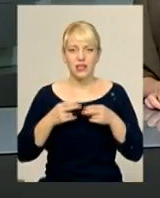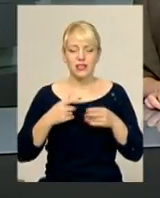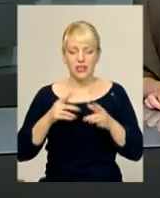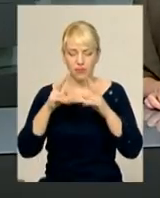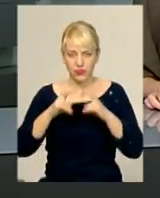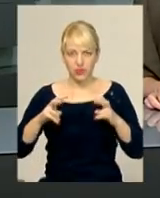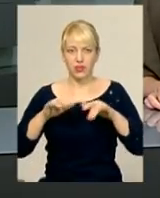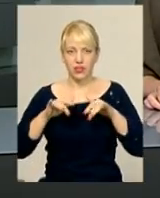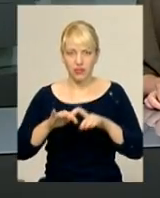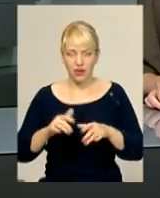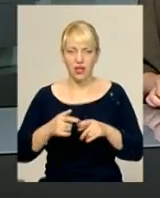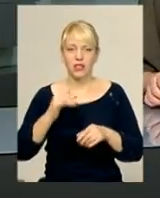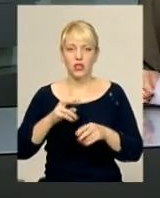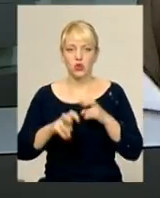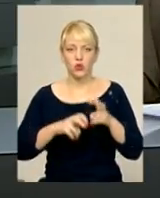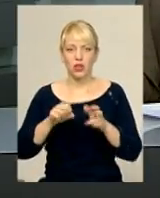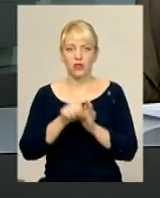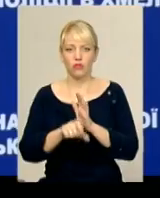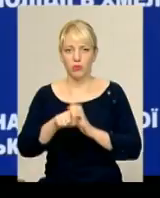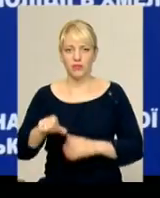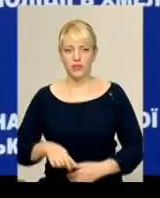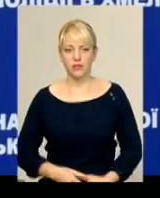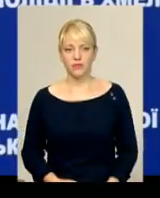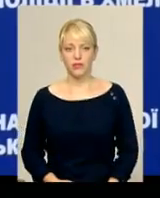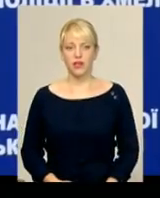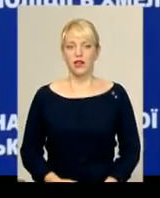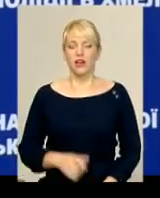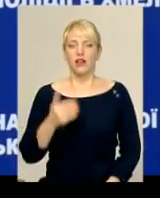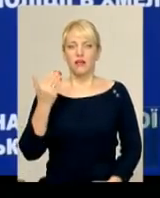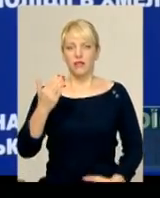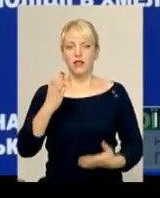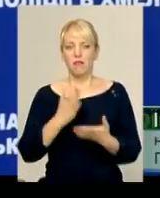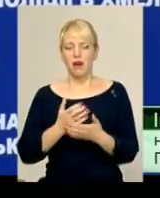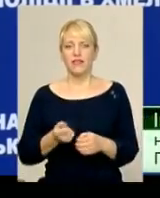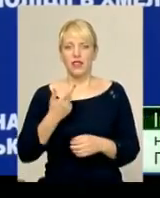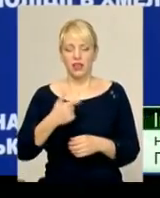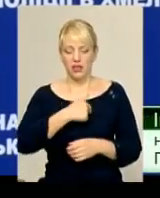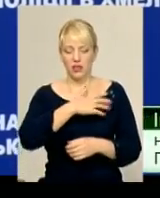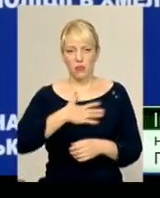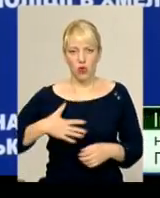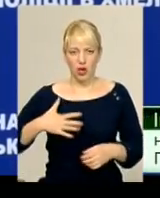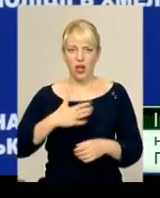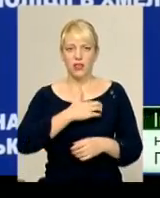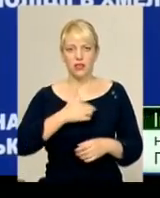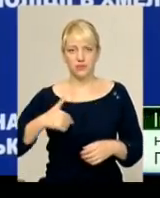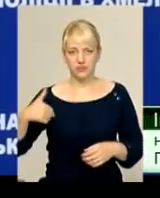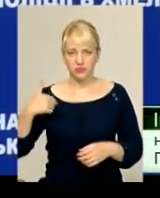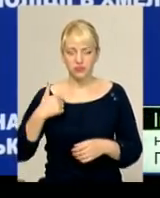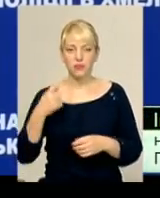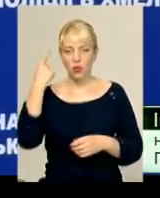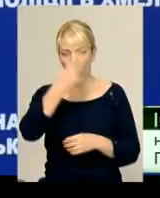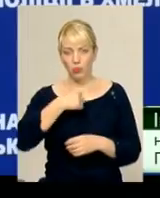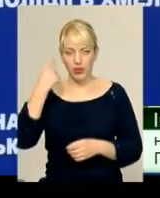правоохоронці вже розшукують убивць. Він мав декілька вогнепальних поранень у область грудної клітини, у